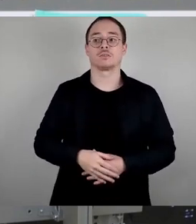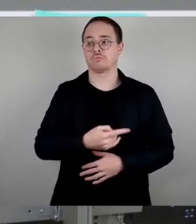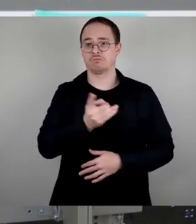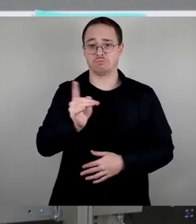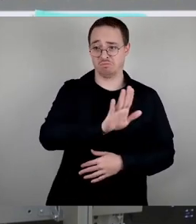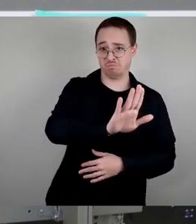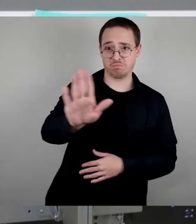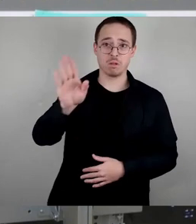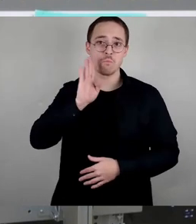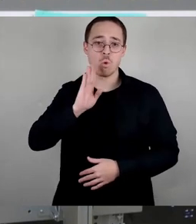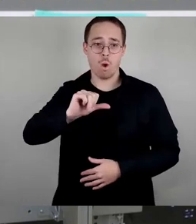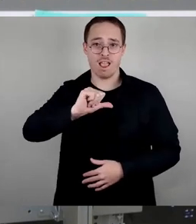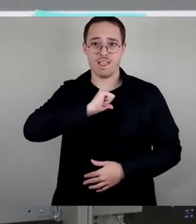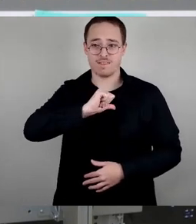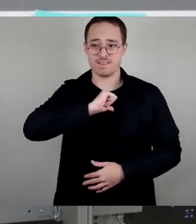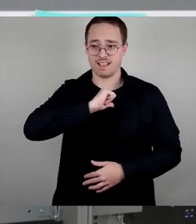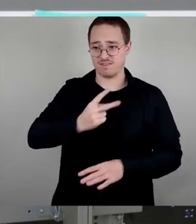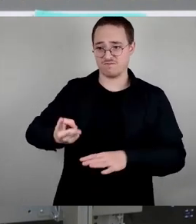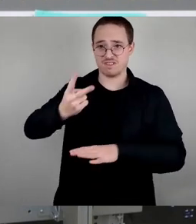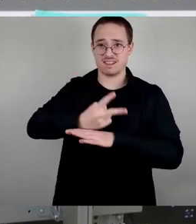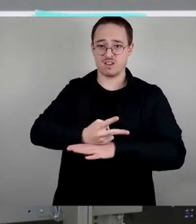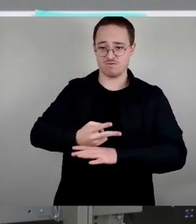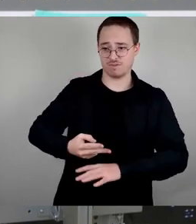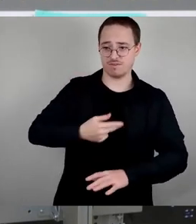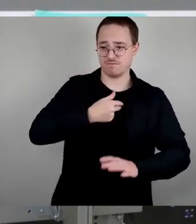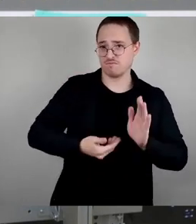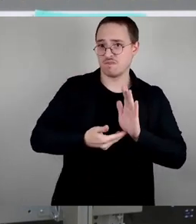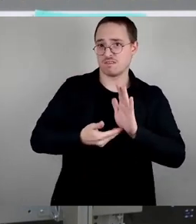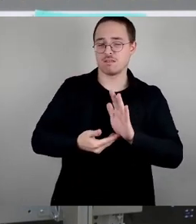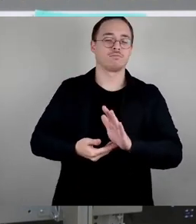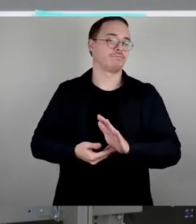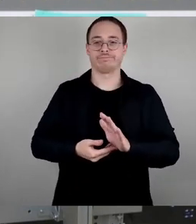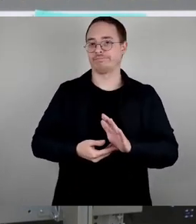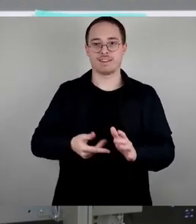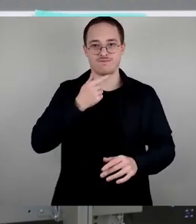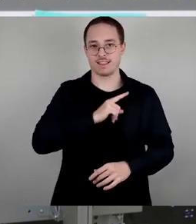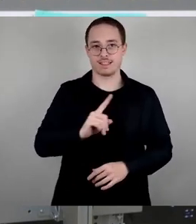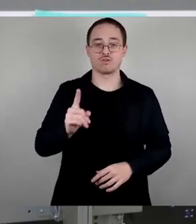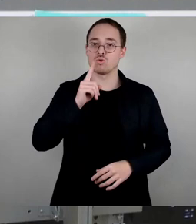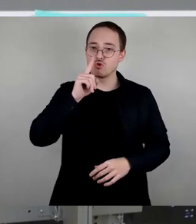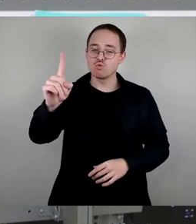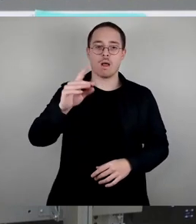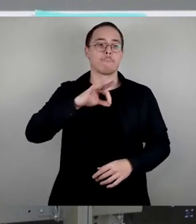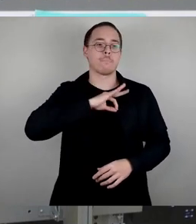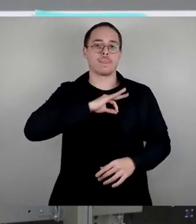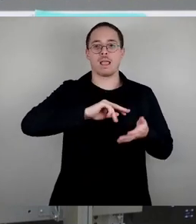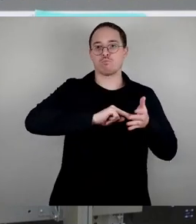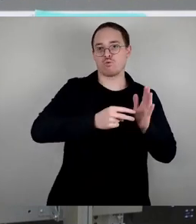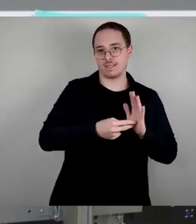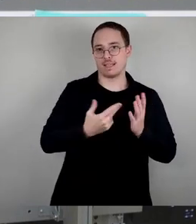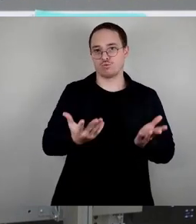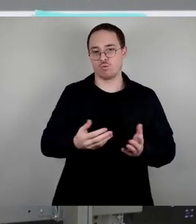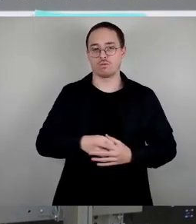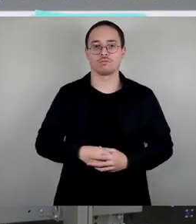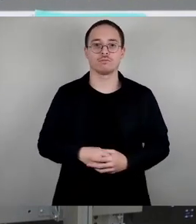lediglich um Parteipolitik jedweder Vernunft. Als unser Antrag fast im Stadtrat war, hat